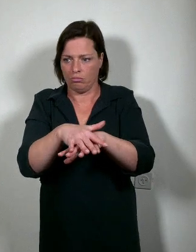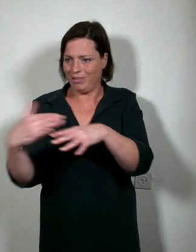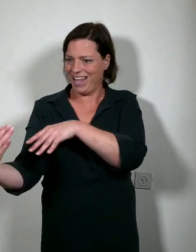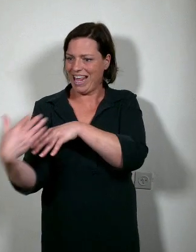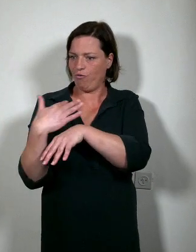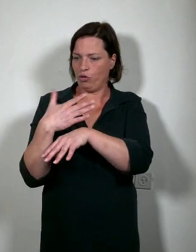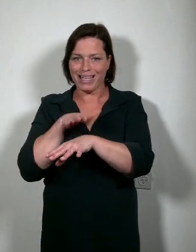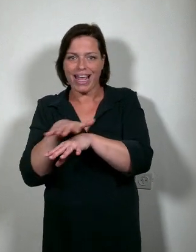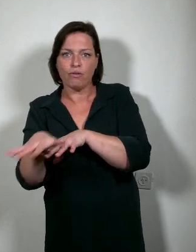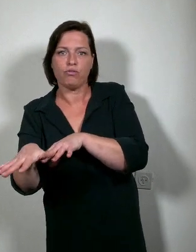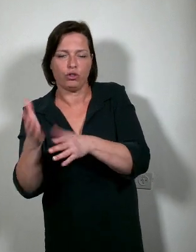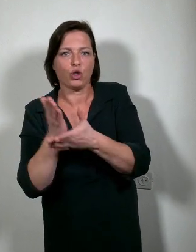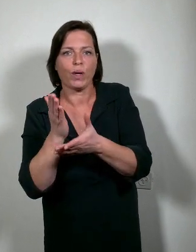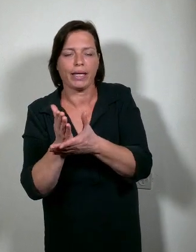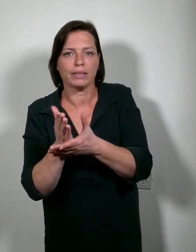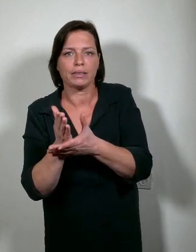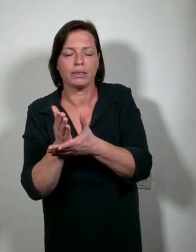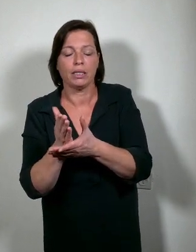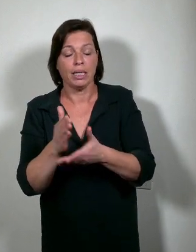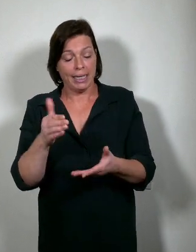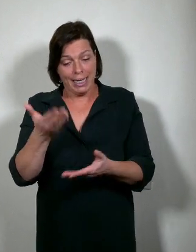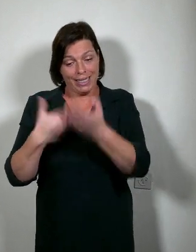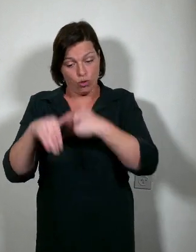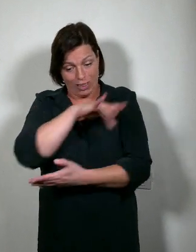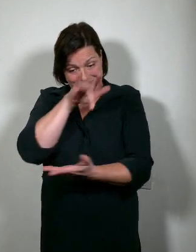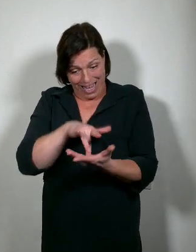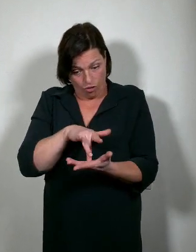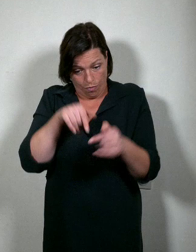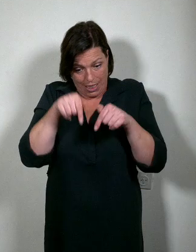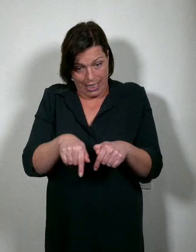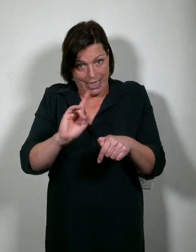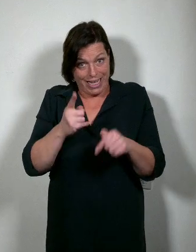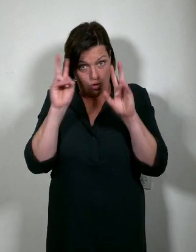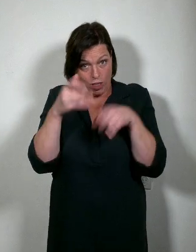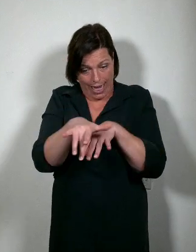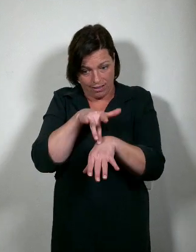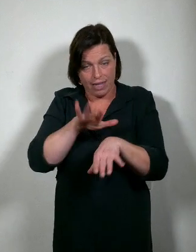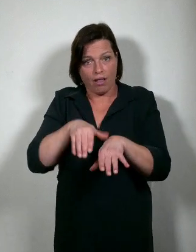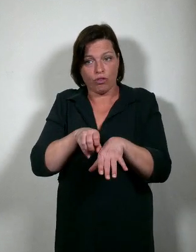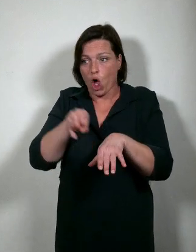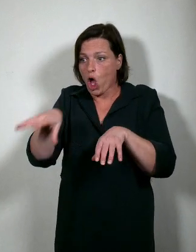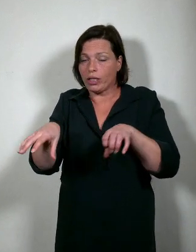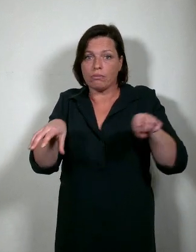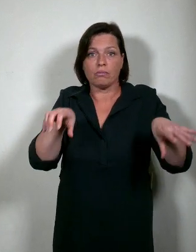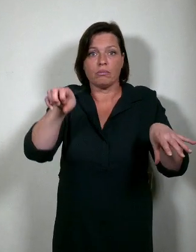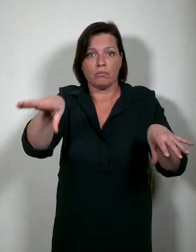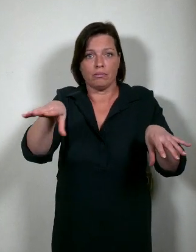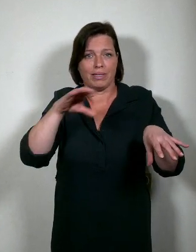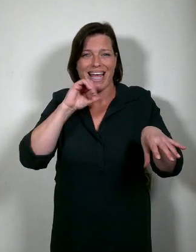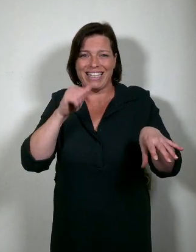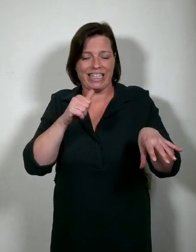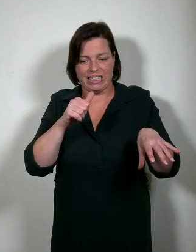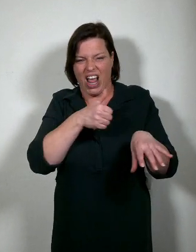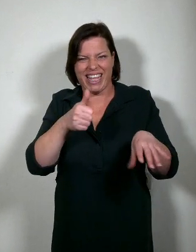Vanuit het historisch centrum hier is ook de Ugent uitgedeid naar, en zelfs tot buiten, de stadsrand.